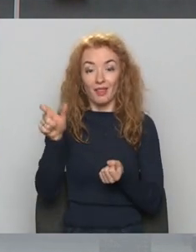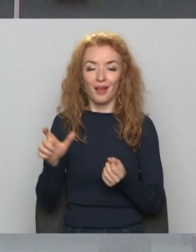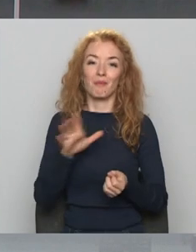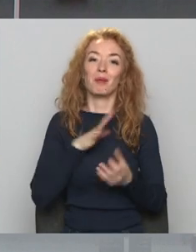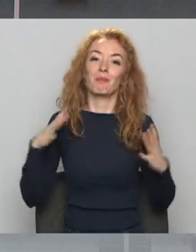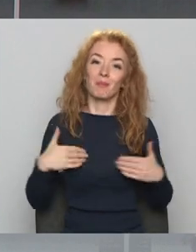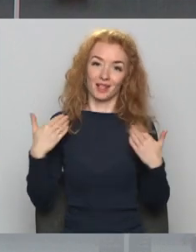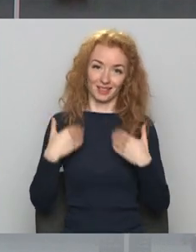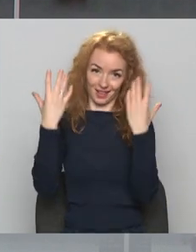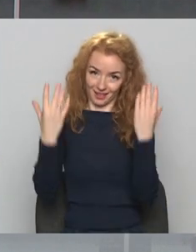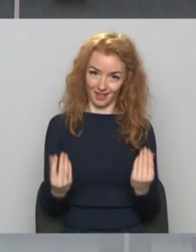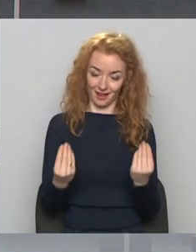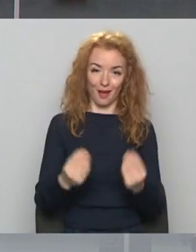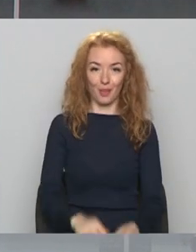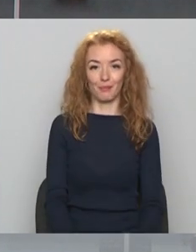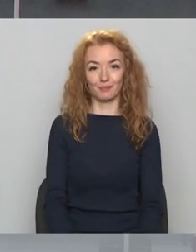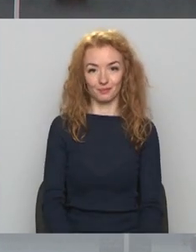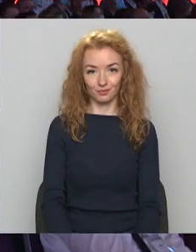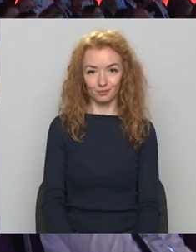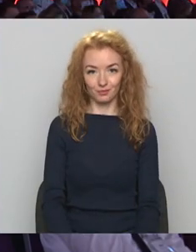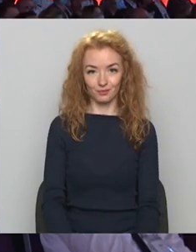Par to plažāka ģirds Zvierbulis.